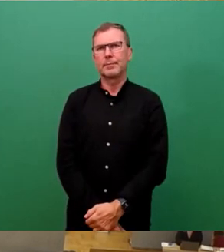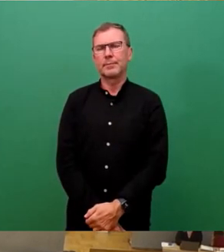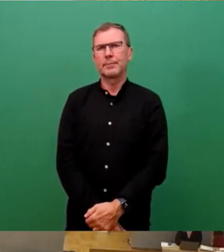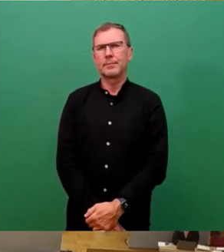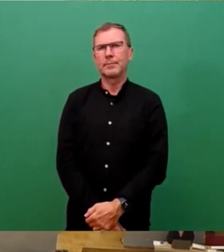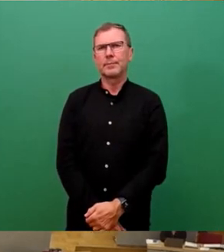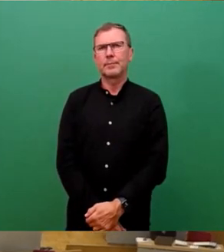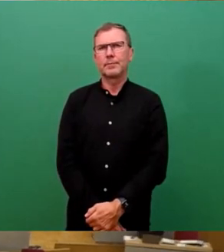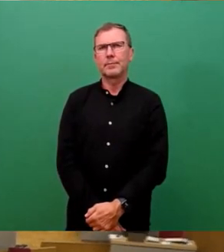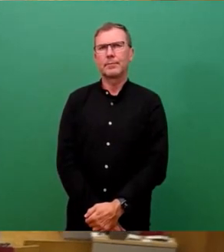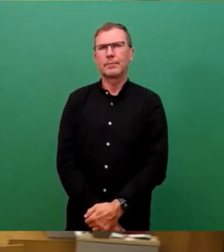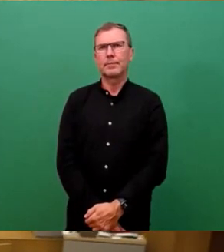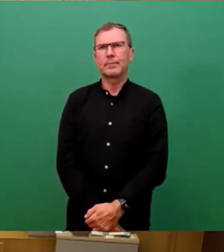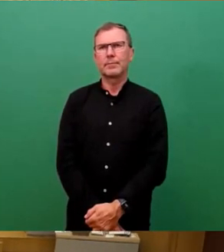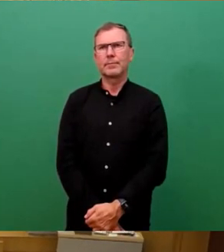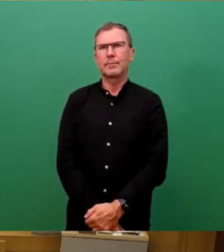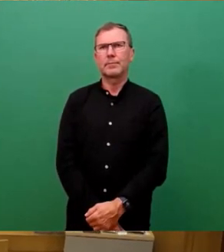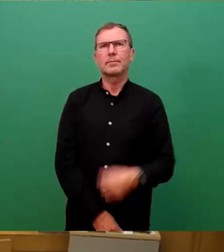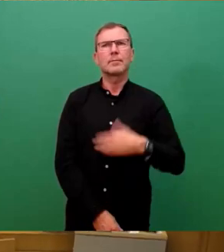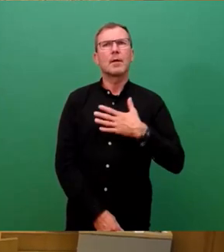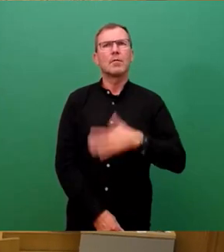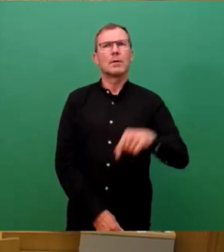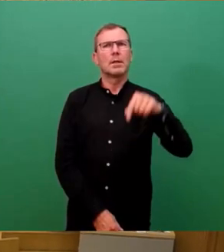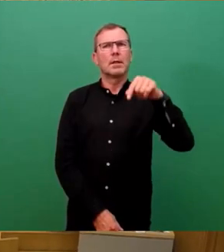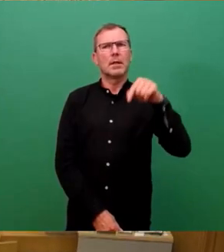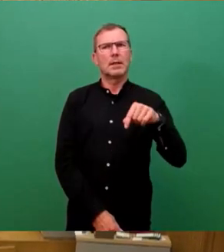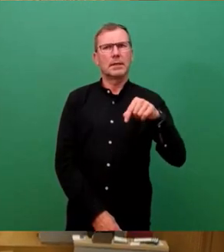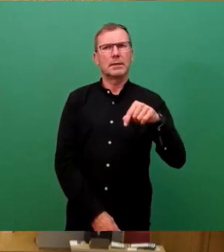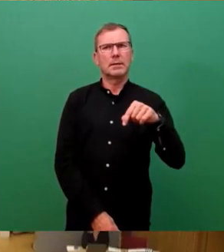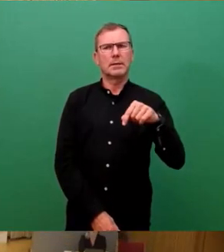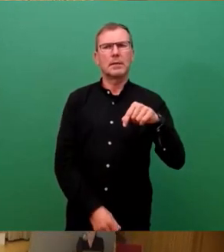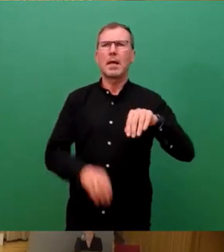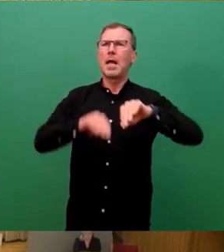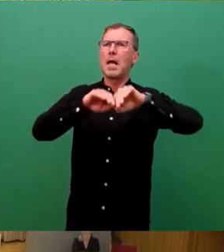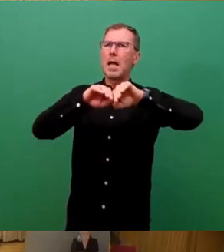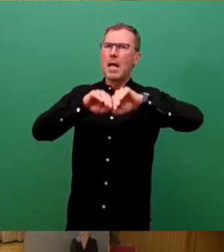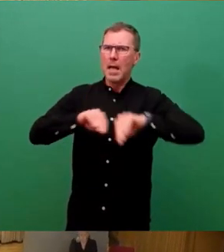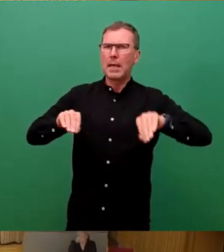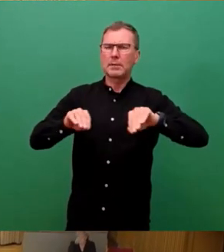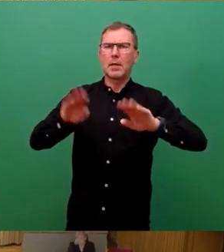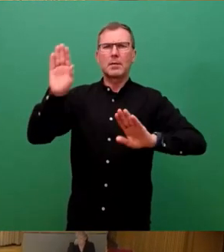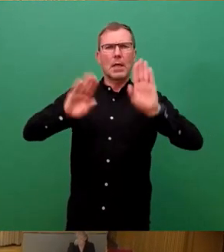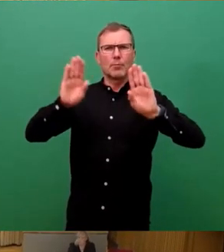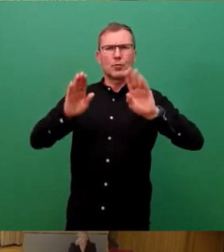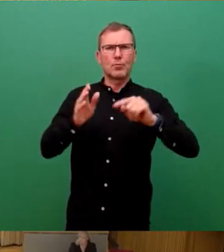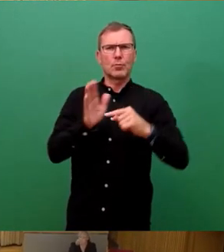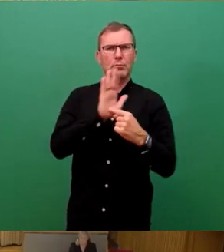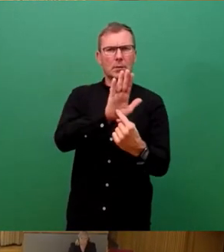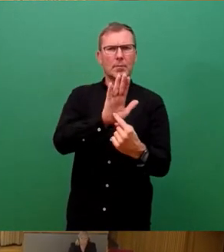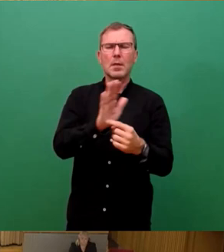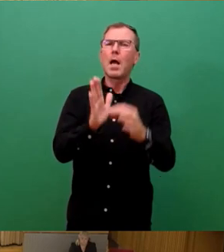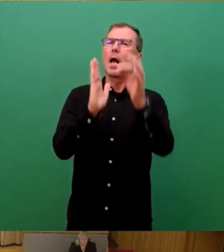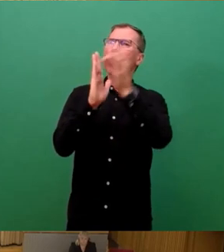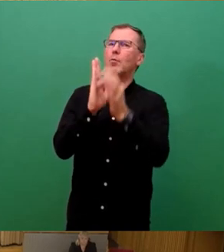Gut, dann würde ich zunächst mal separat zur Abstimmung stellen, die Punkte